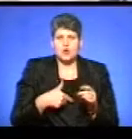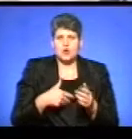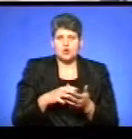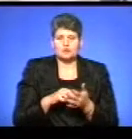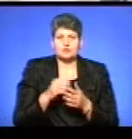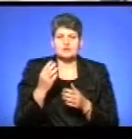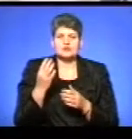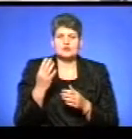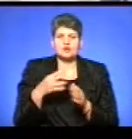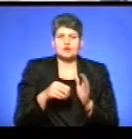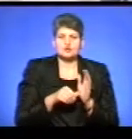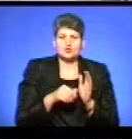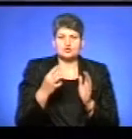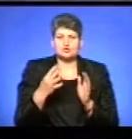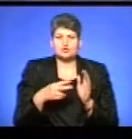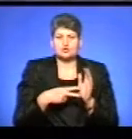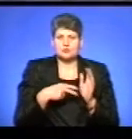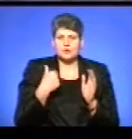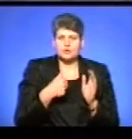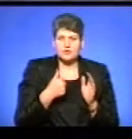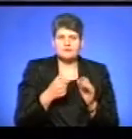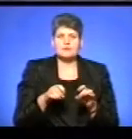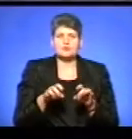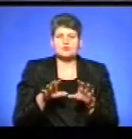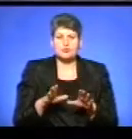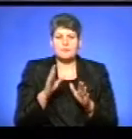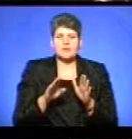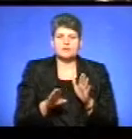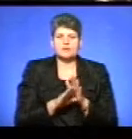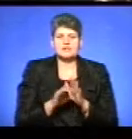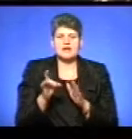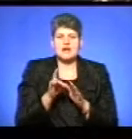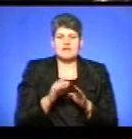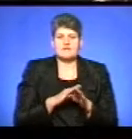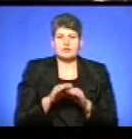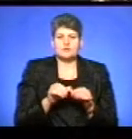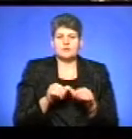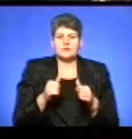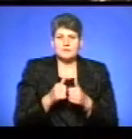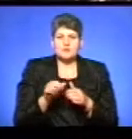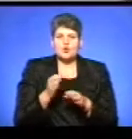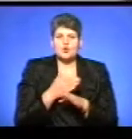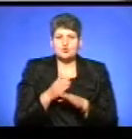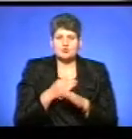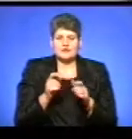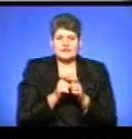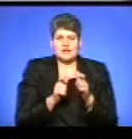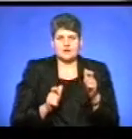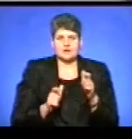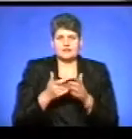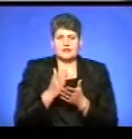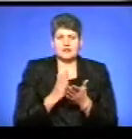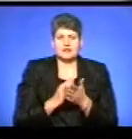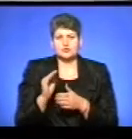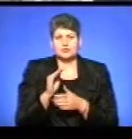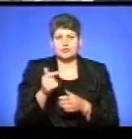-1947 років, а саме постанови під Волочиського райвиконкому про розподіл талонів на хліб у жовтні та грудні